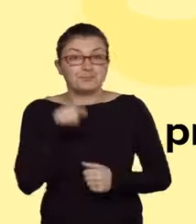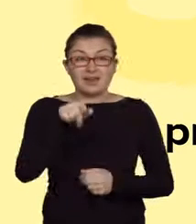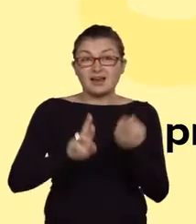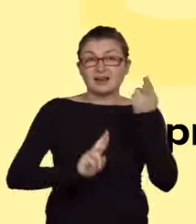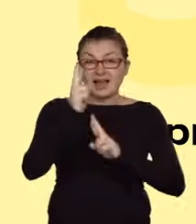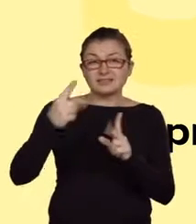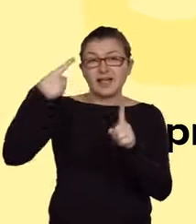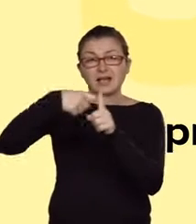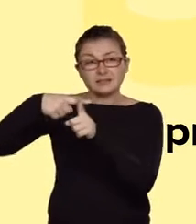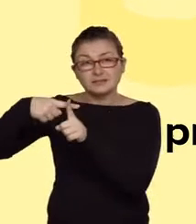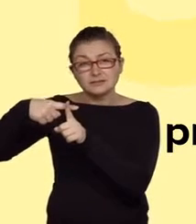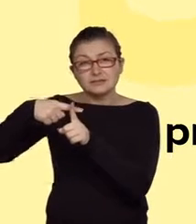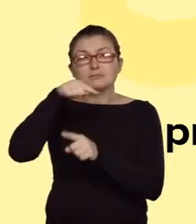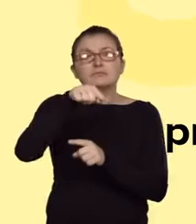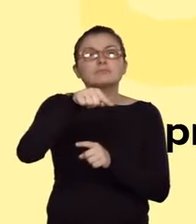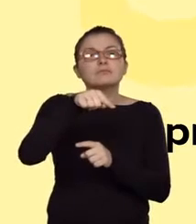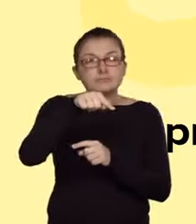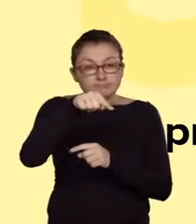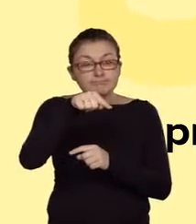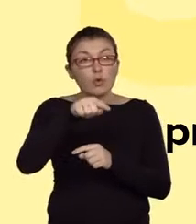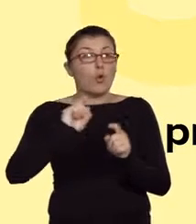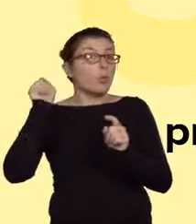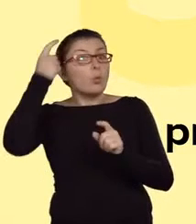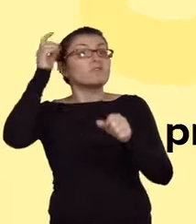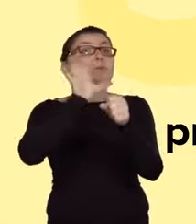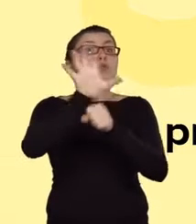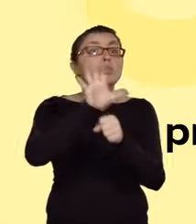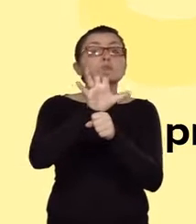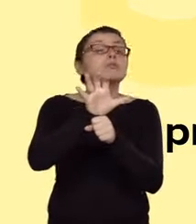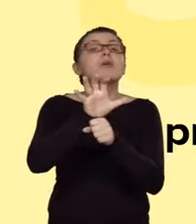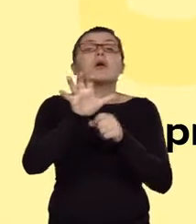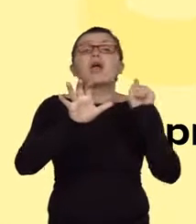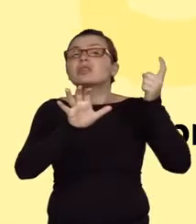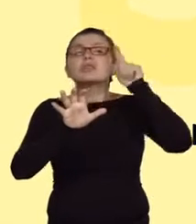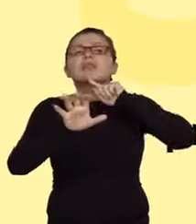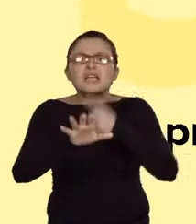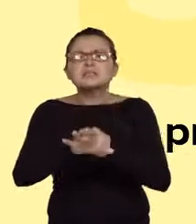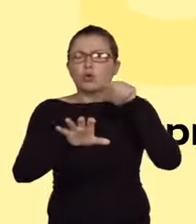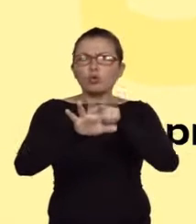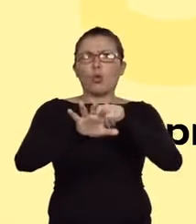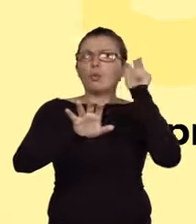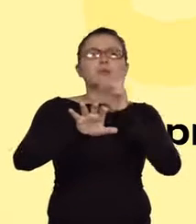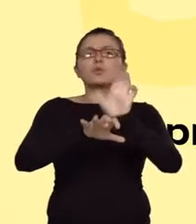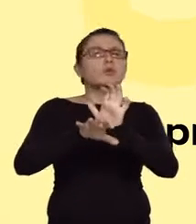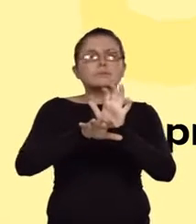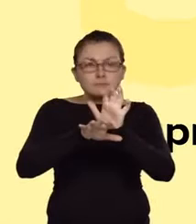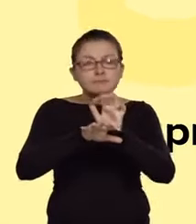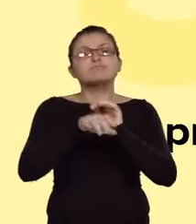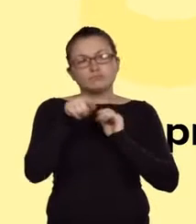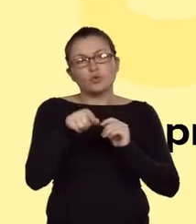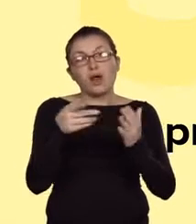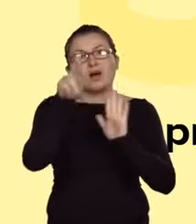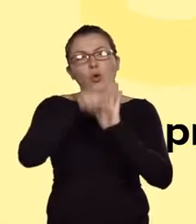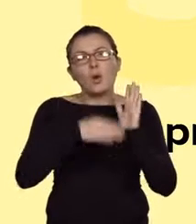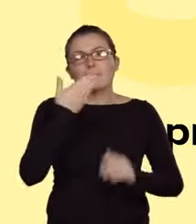produktem głównym, decyduje reguła markownikowa. Zgodnie z nią, brom ulega reakcji przyłączenia do atomu